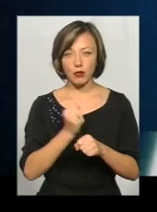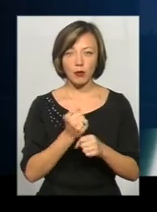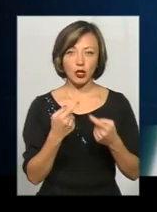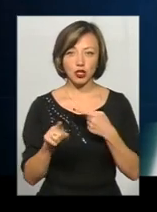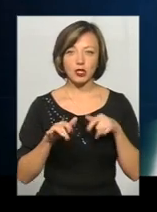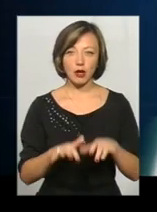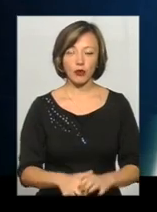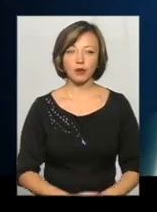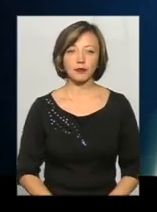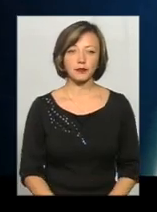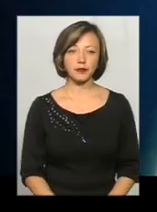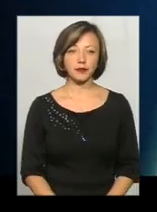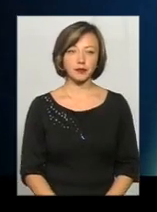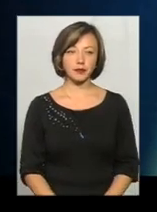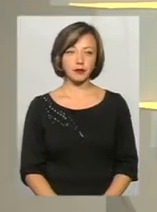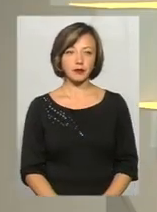заходи.